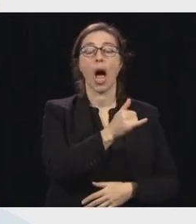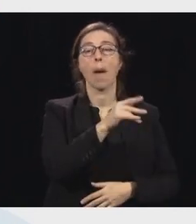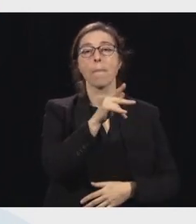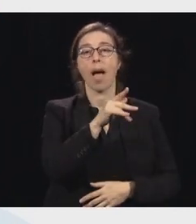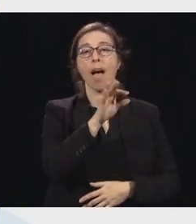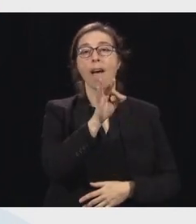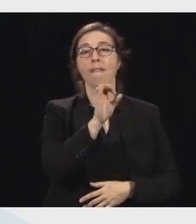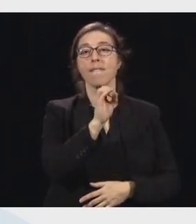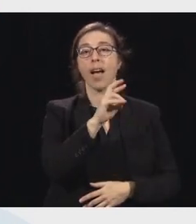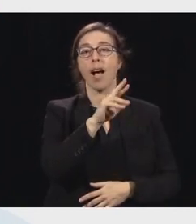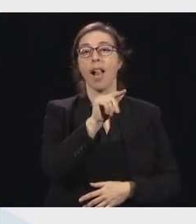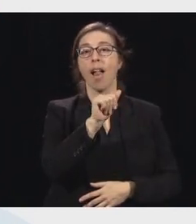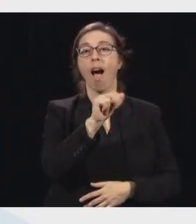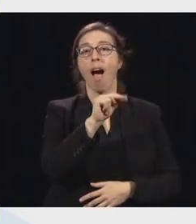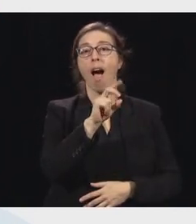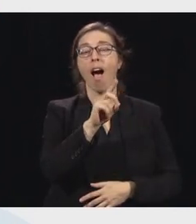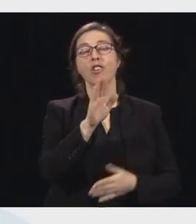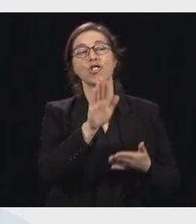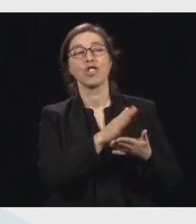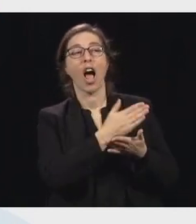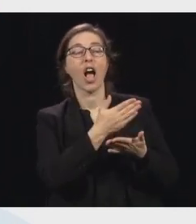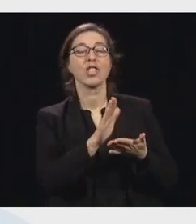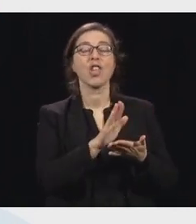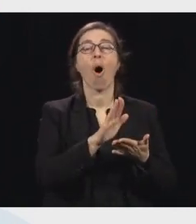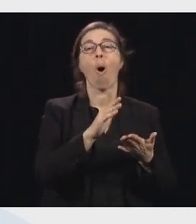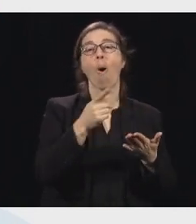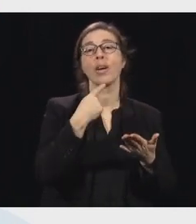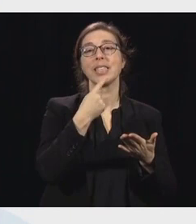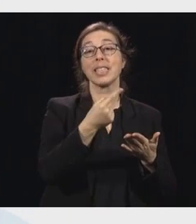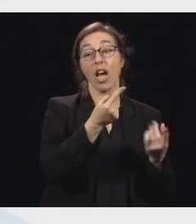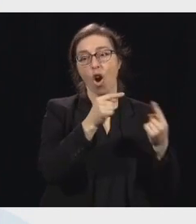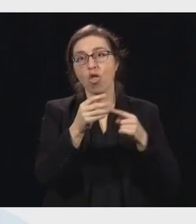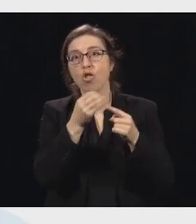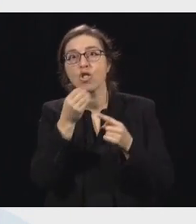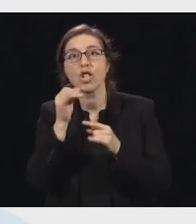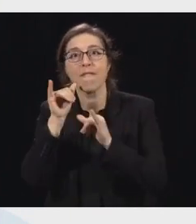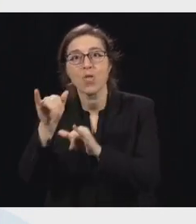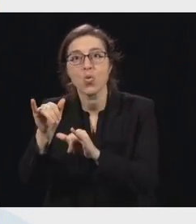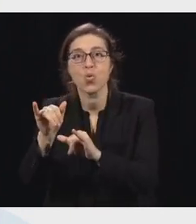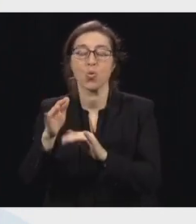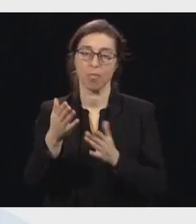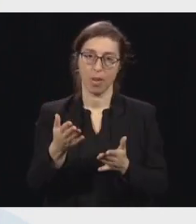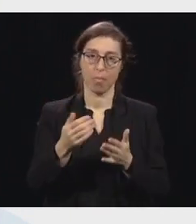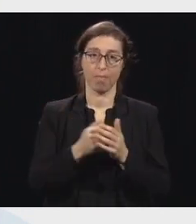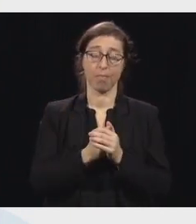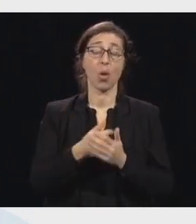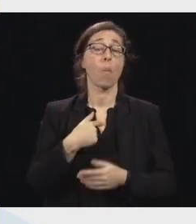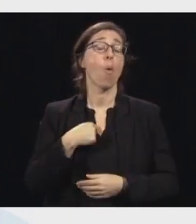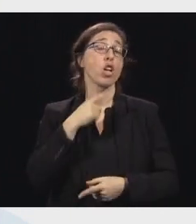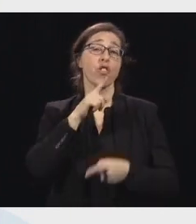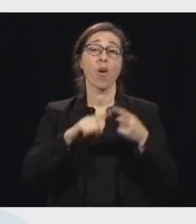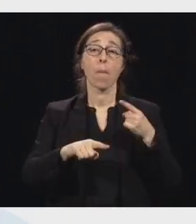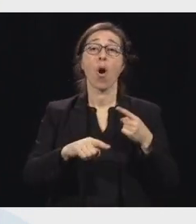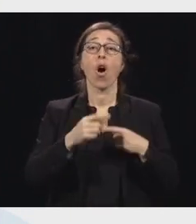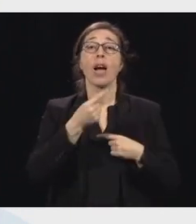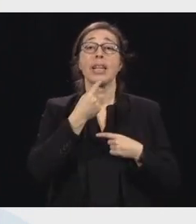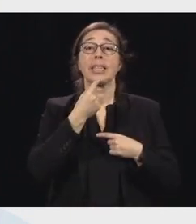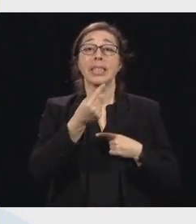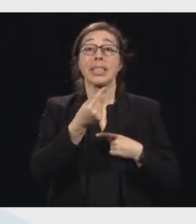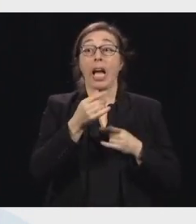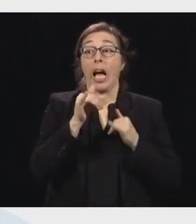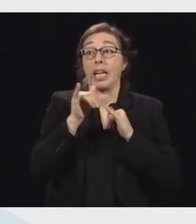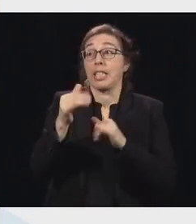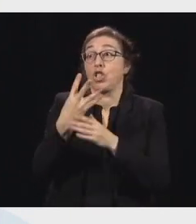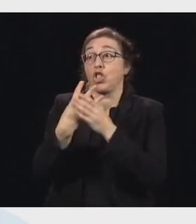devez être. Ça ne veut pas dire que vous ne pouvez pas aller prendre l'air. Au contraire, là. Aller prendre l'air, c'est bon pour la